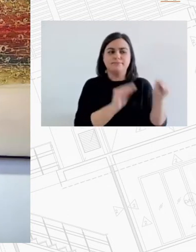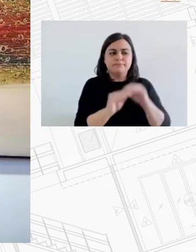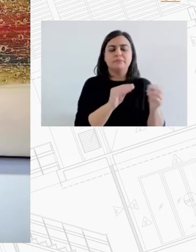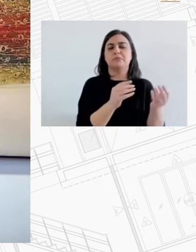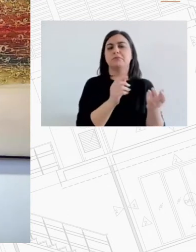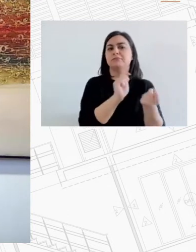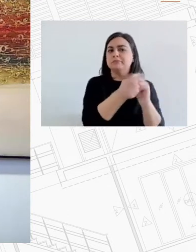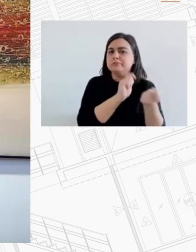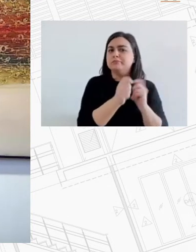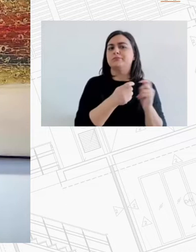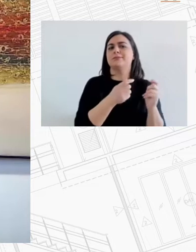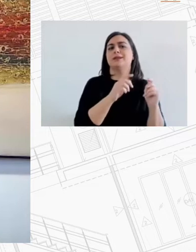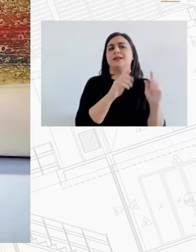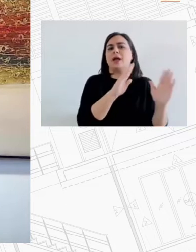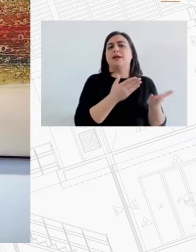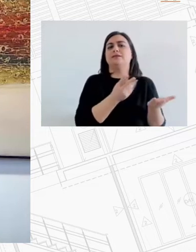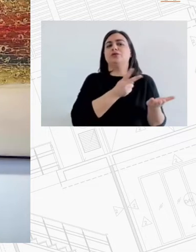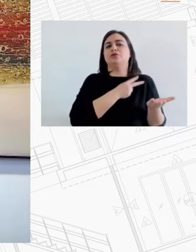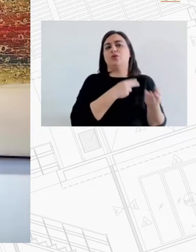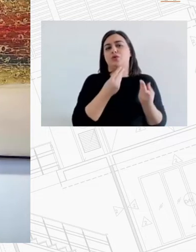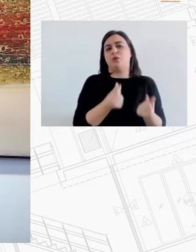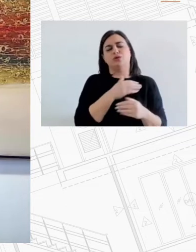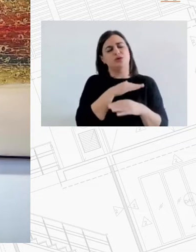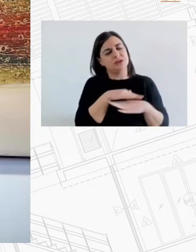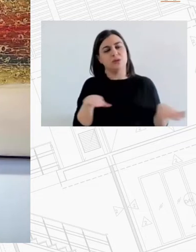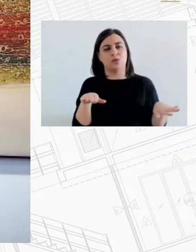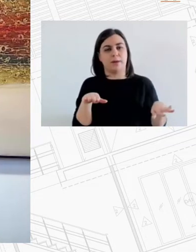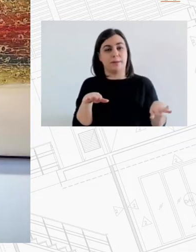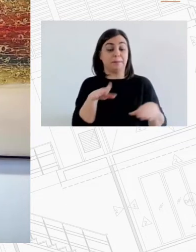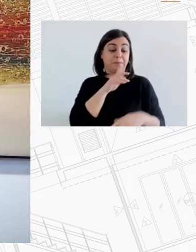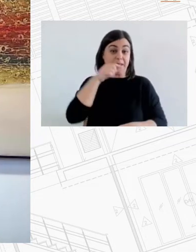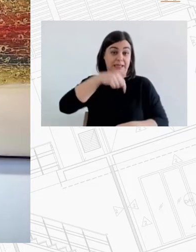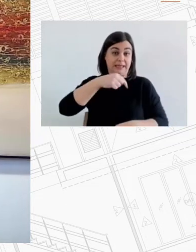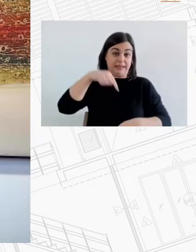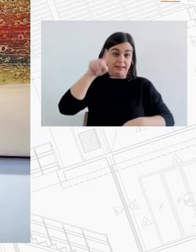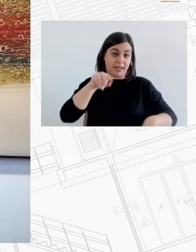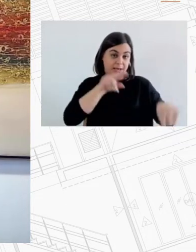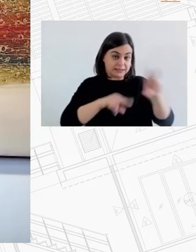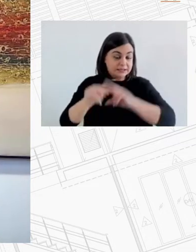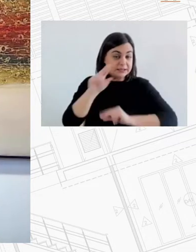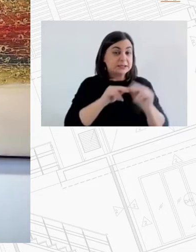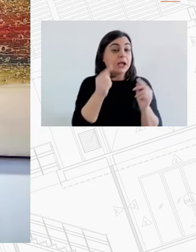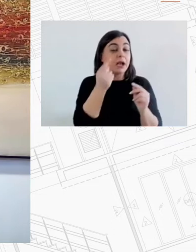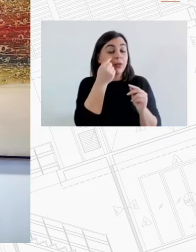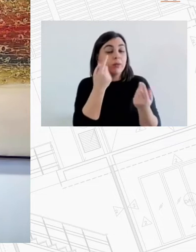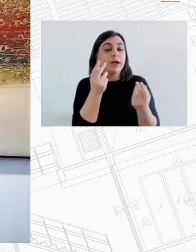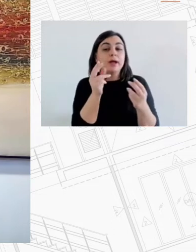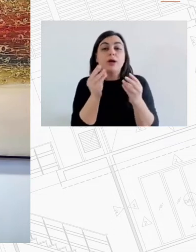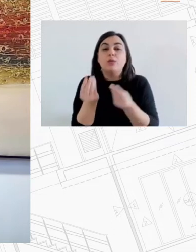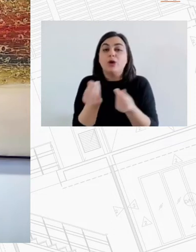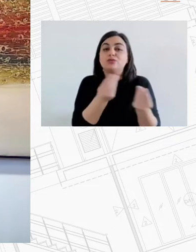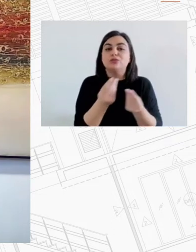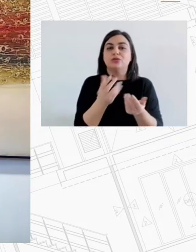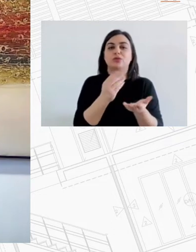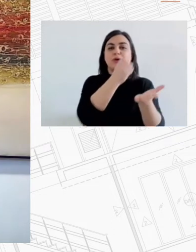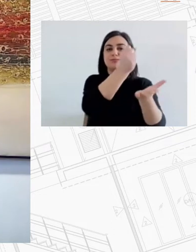μπορούσε να προκύψει και είμαι σίγουρος ότι αυτό θα γίνει από τη σημερινή Είναι το πώς θα μπορέσουμε να εκμεταλλευτούμε και τις χρηματοδοτήσεις αλλά και τη μοναδική ευκαιρία